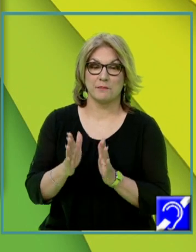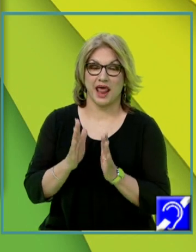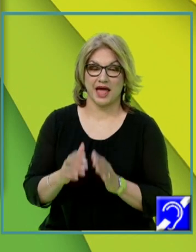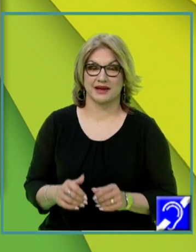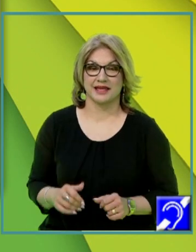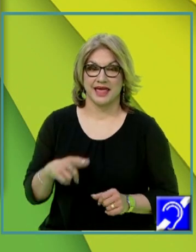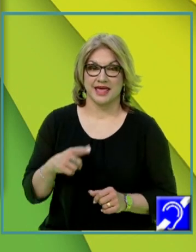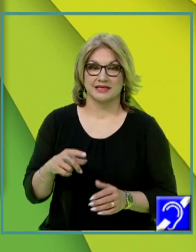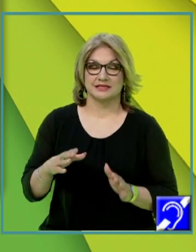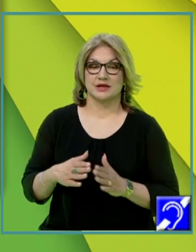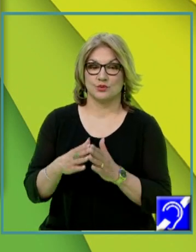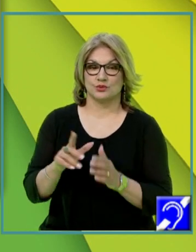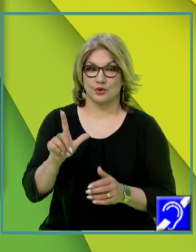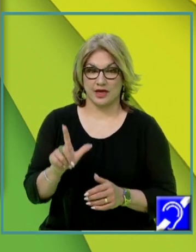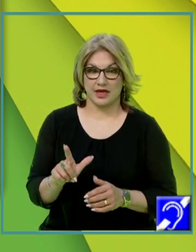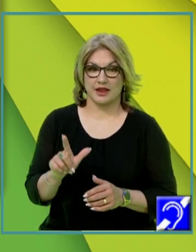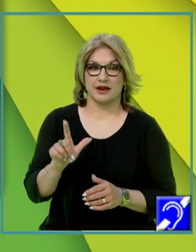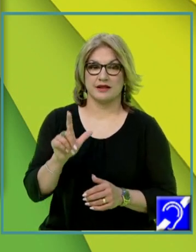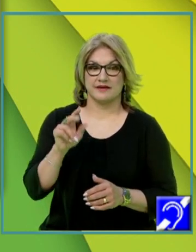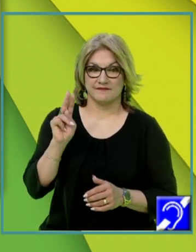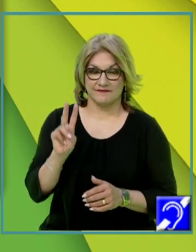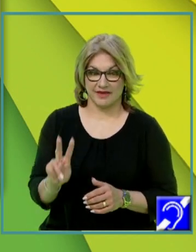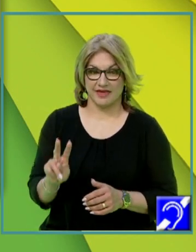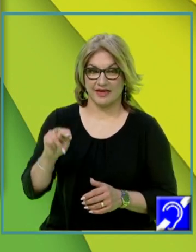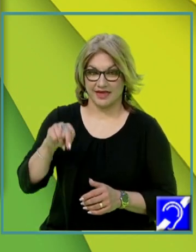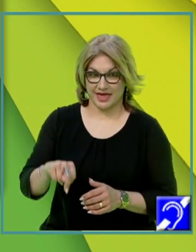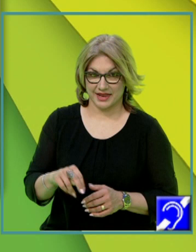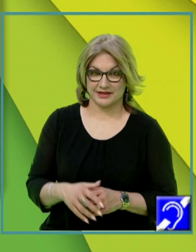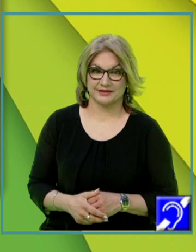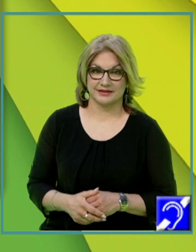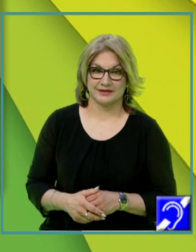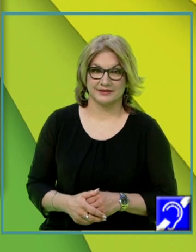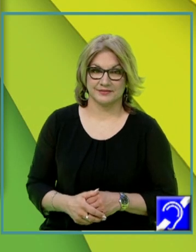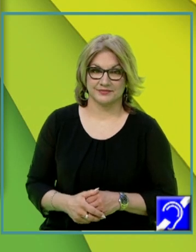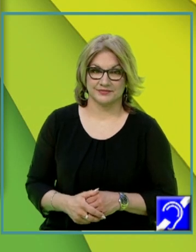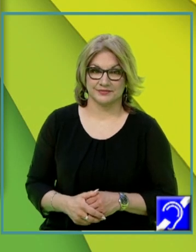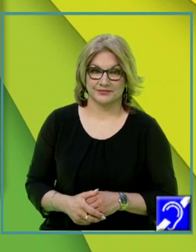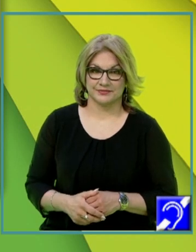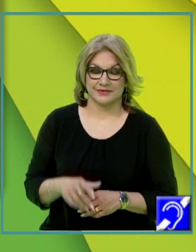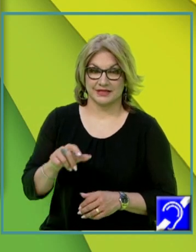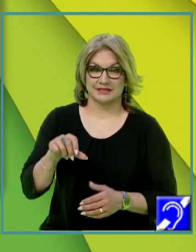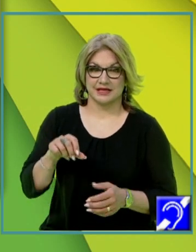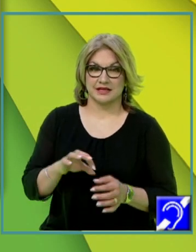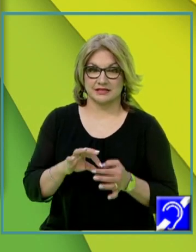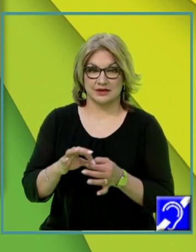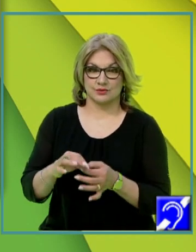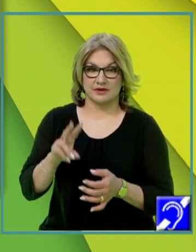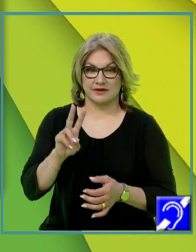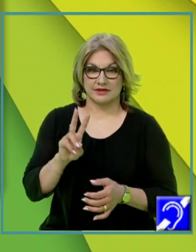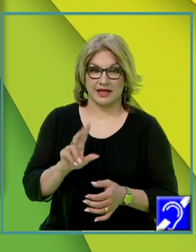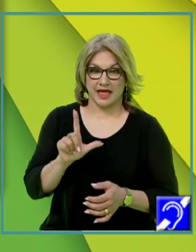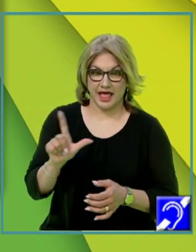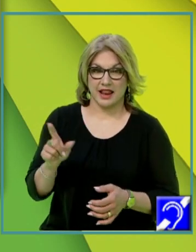este unghiul L VN putem să unim pe L cu N pentru că sunt mijla ce trece prin punctul O